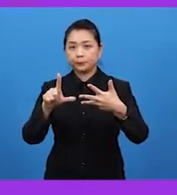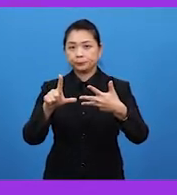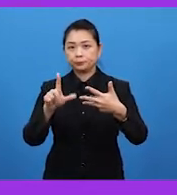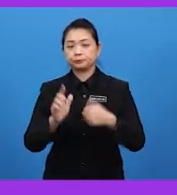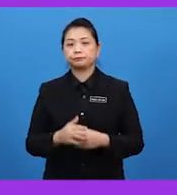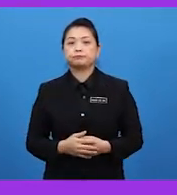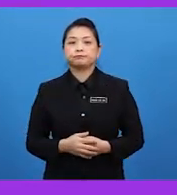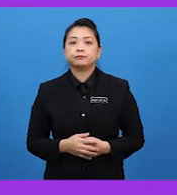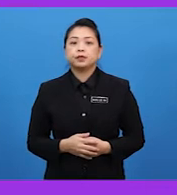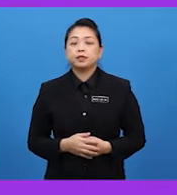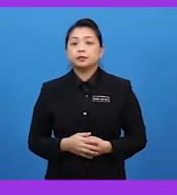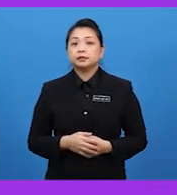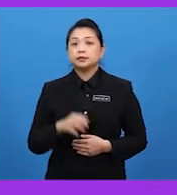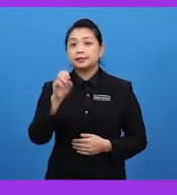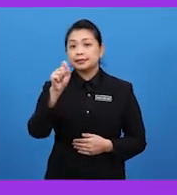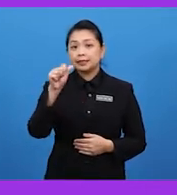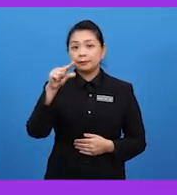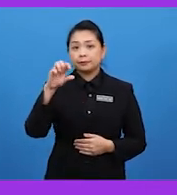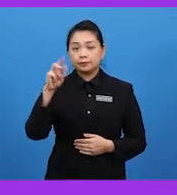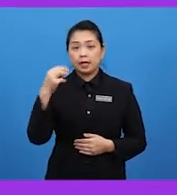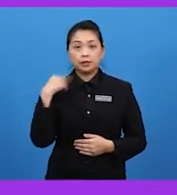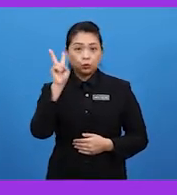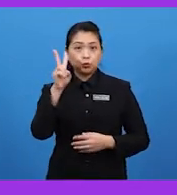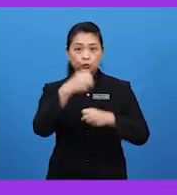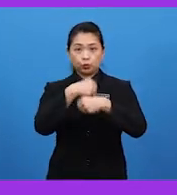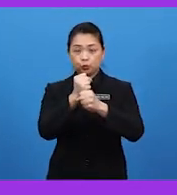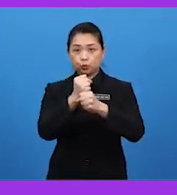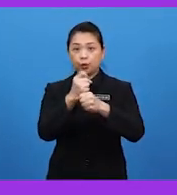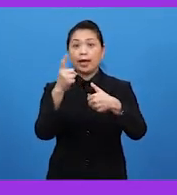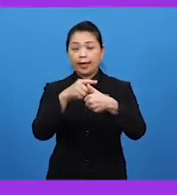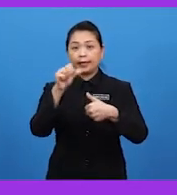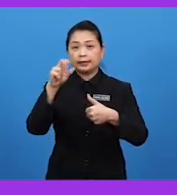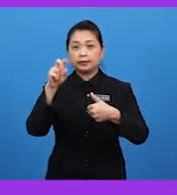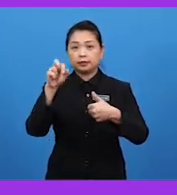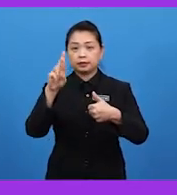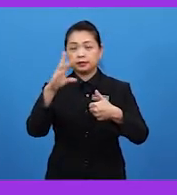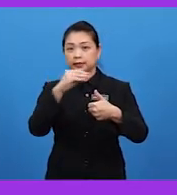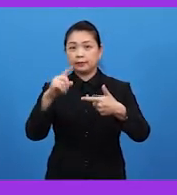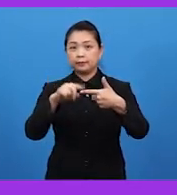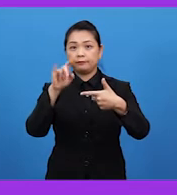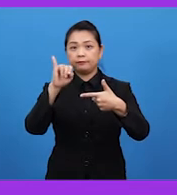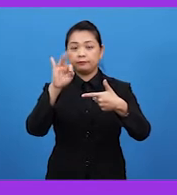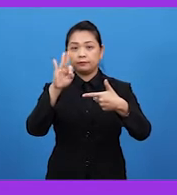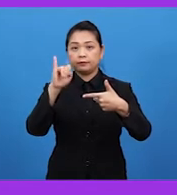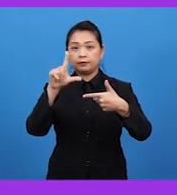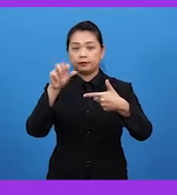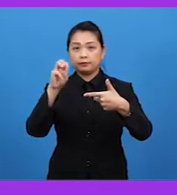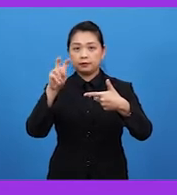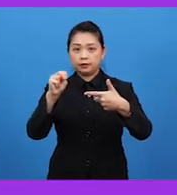Di stamen Terdapat dua struktur Iaitu Enter Dan Filament